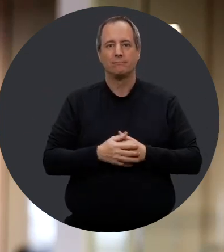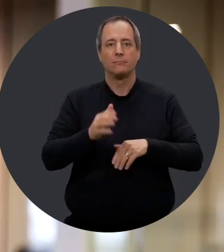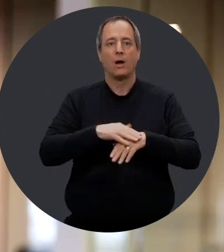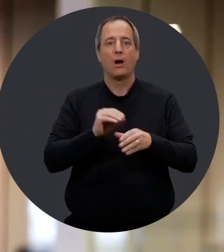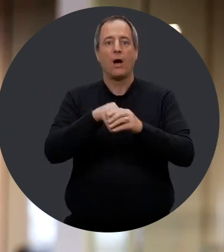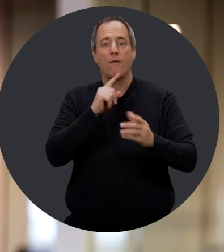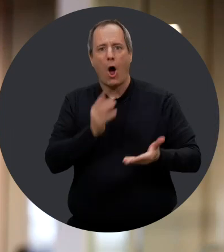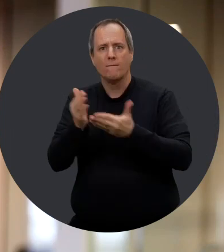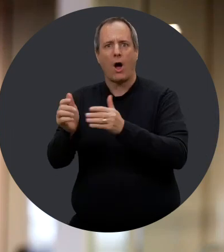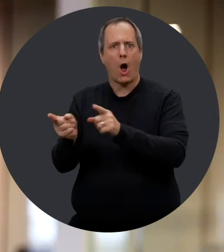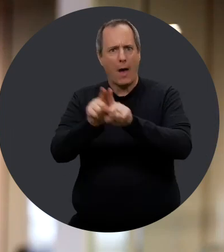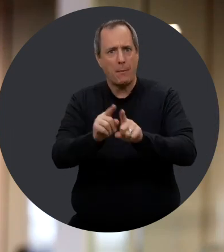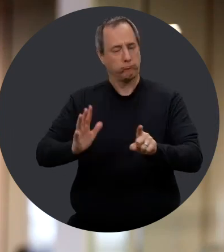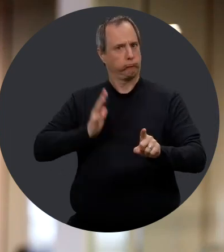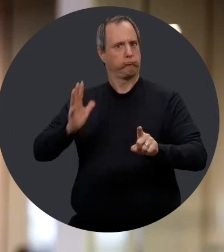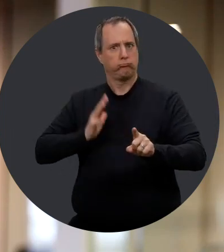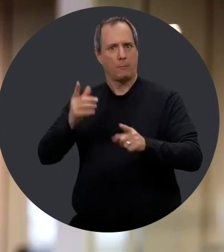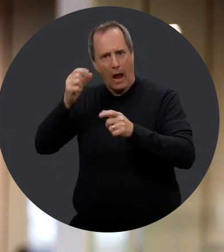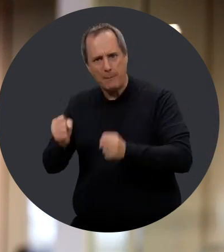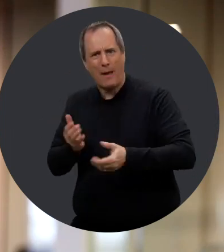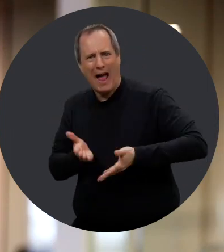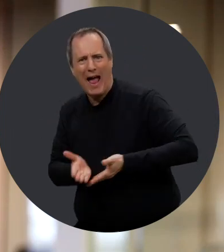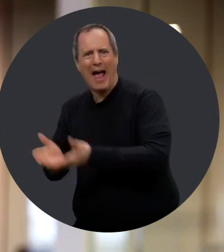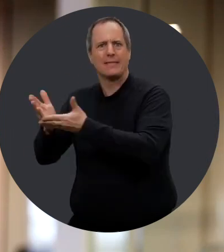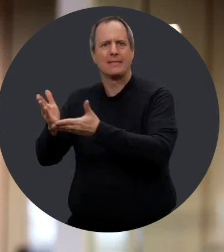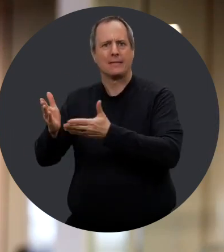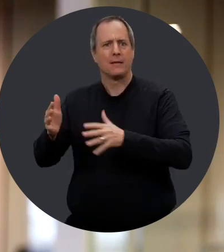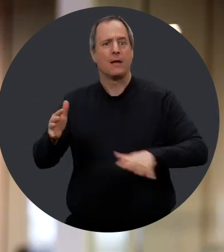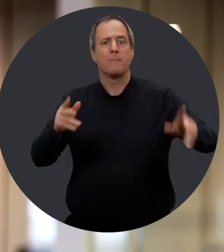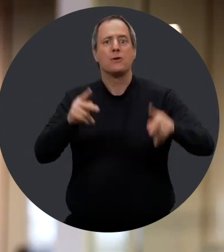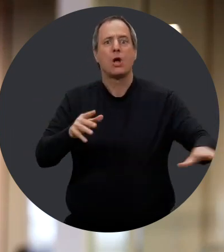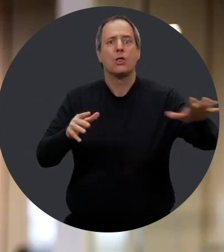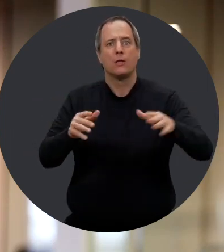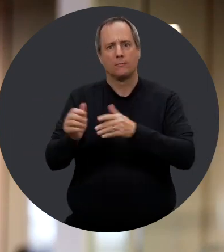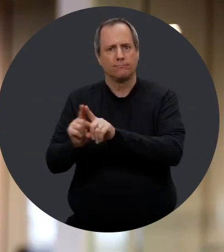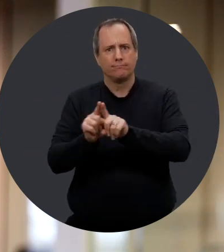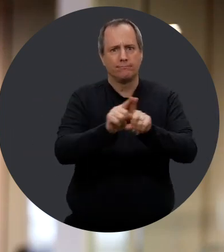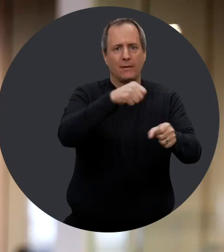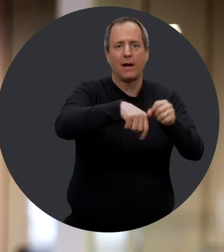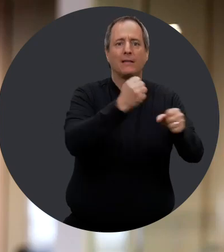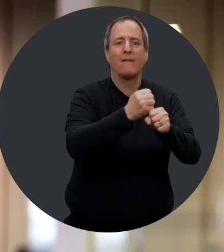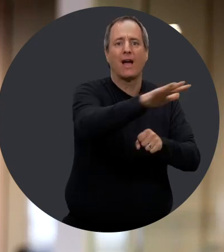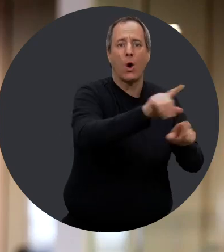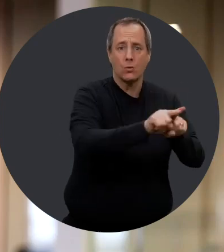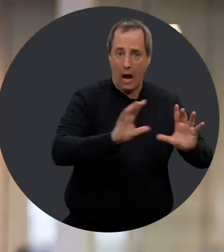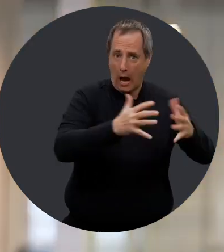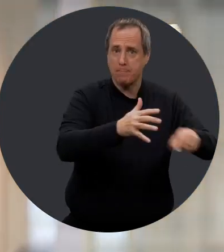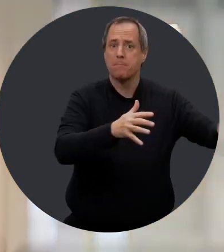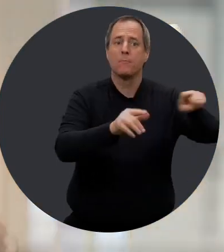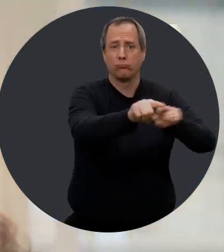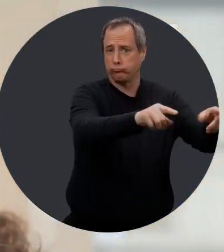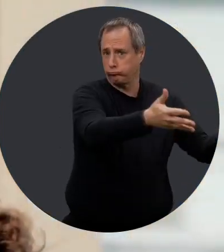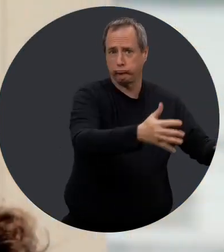Et on parle des autistes ici. Et Auticonsulte fournit vraiment un accompagnement de classe pour être capable d'aider ces gens-là